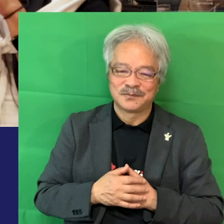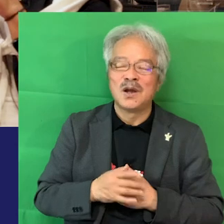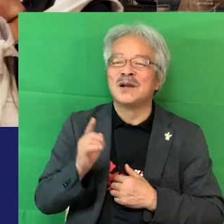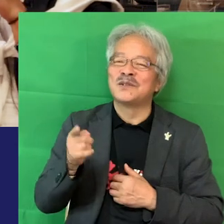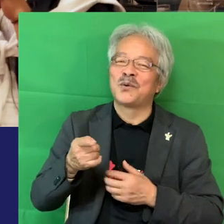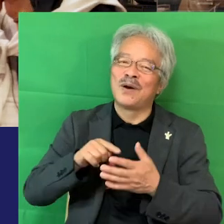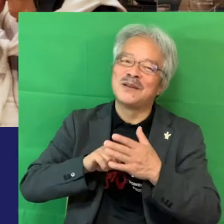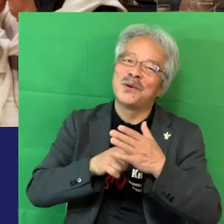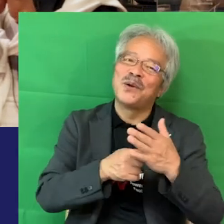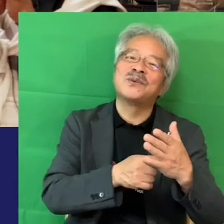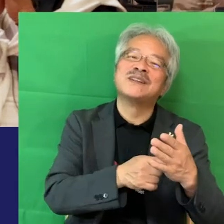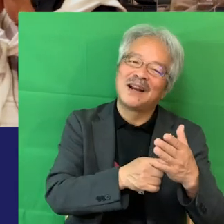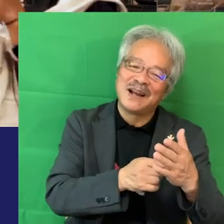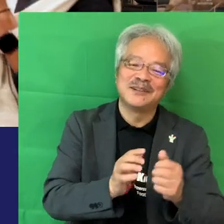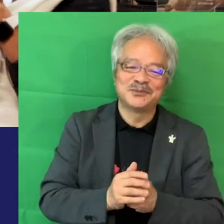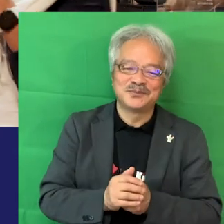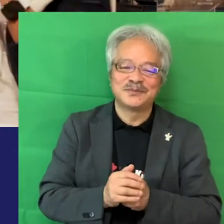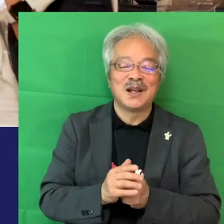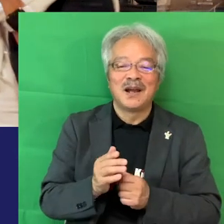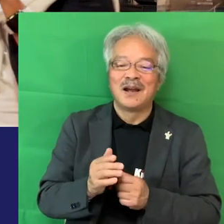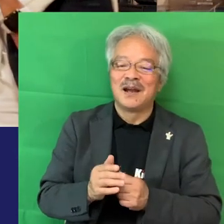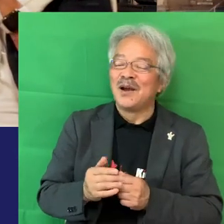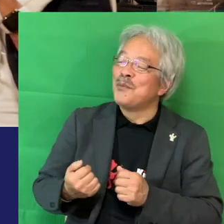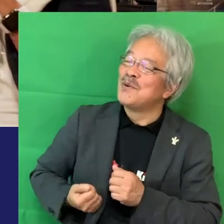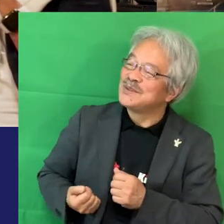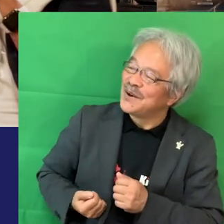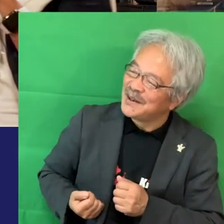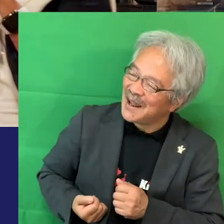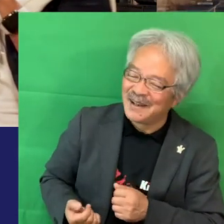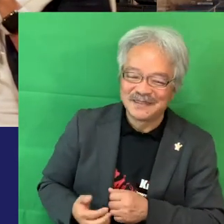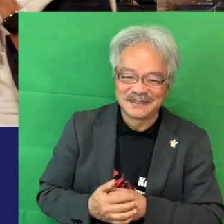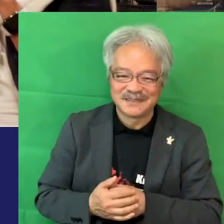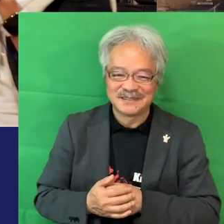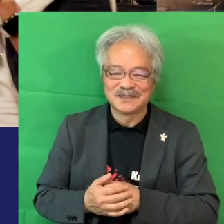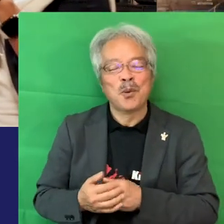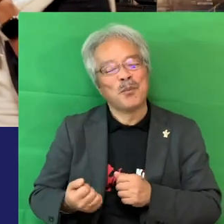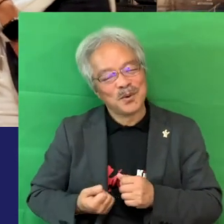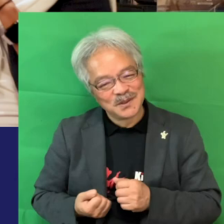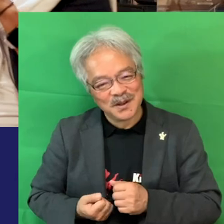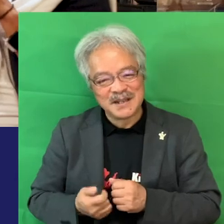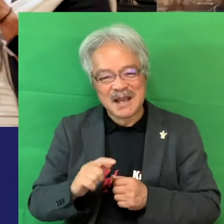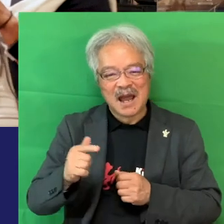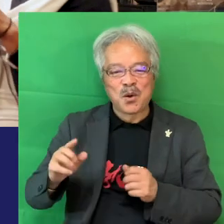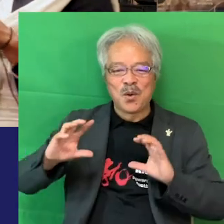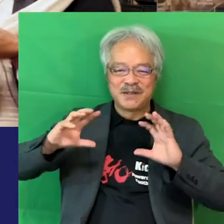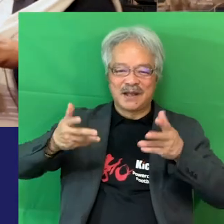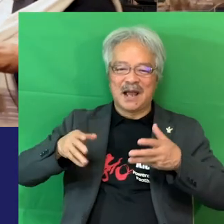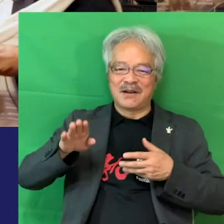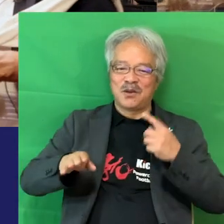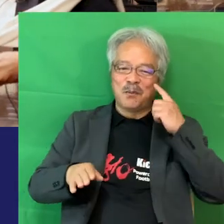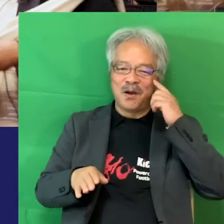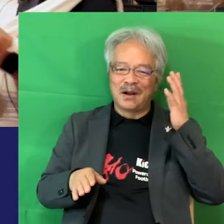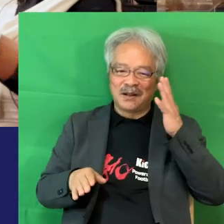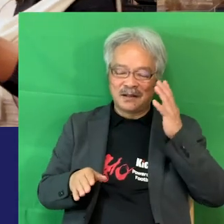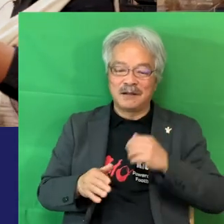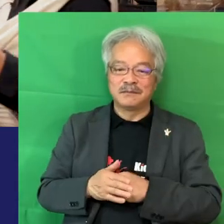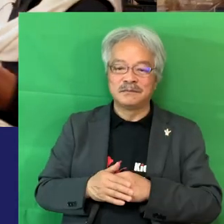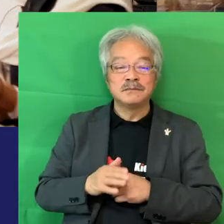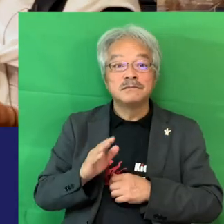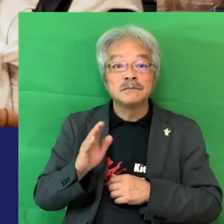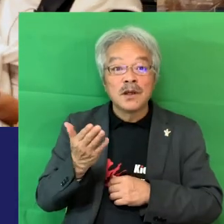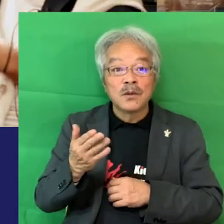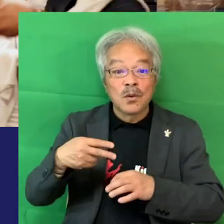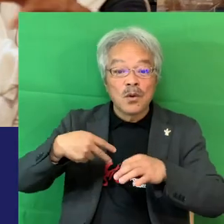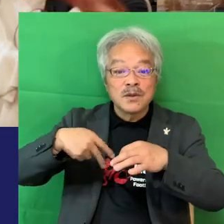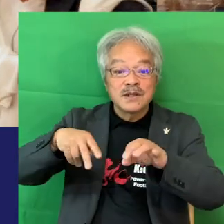そうか面白いね面白いやっぱり世界あるとはもらったねけどサッカーで